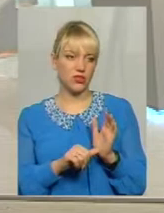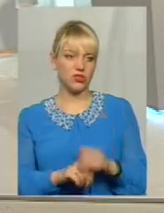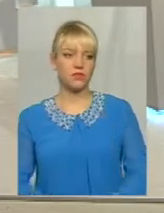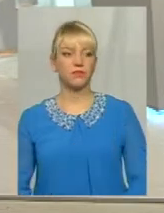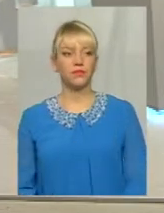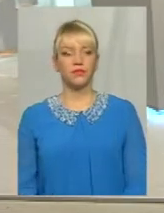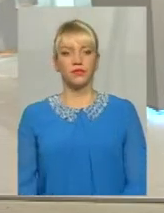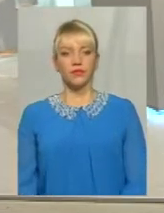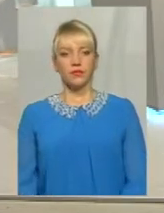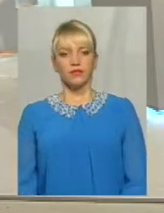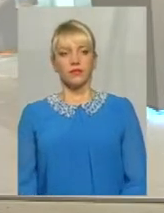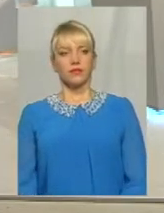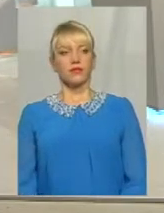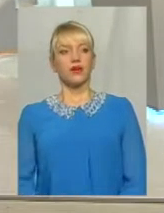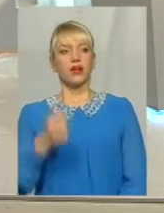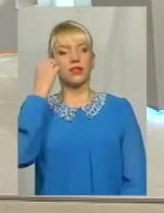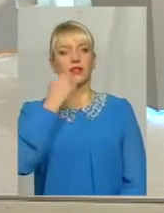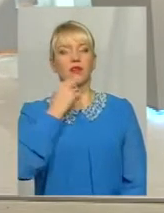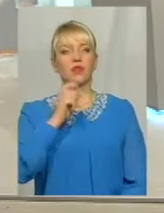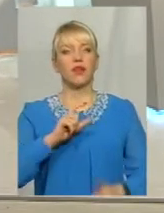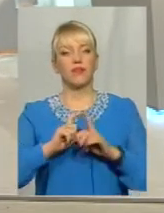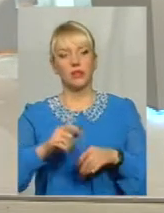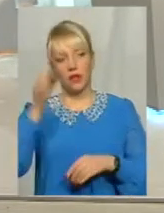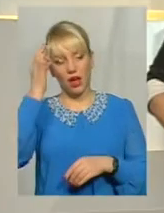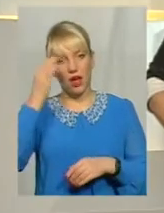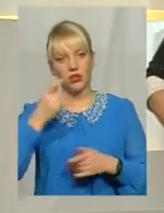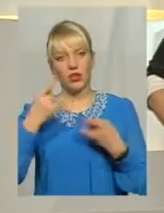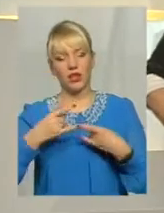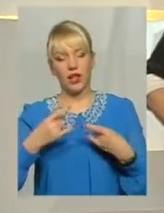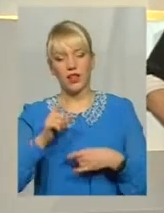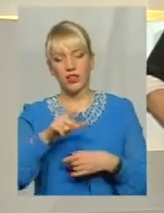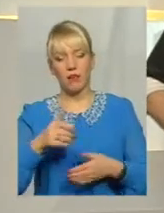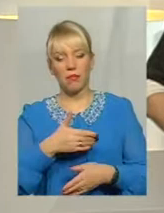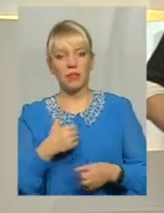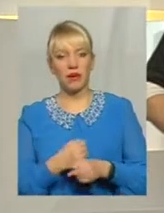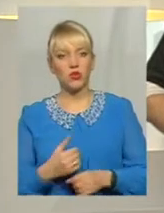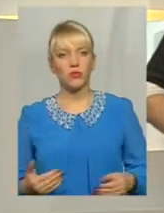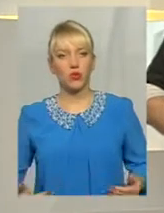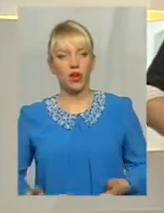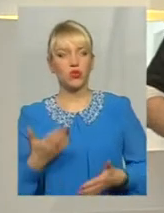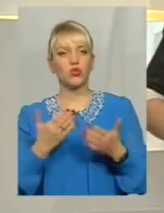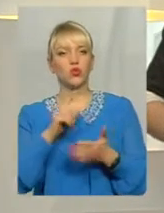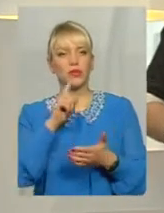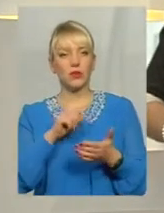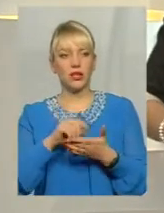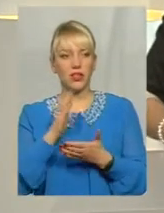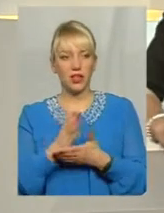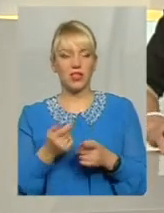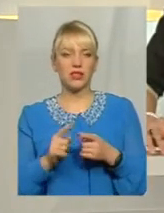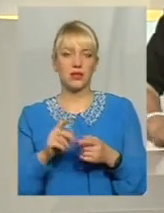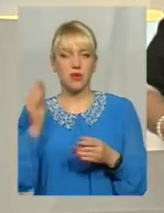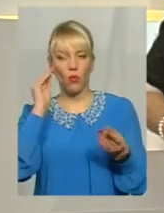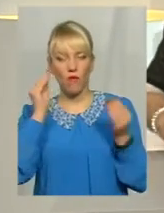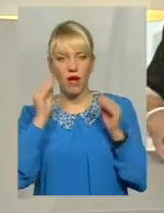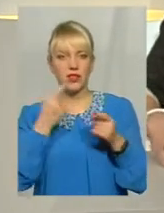Дякую вам за відповідь. Нагадую, глядачам працюємо для вас наживо. Якщо у вас є запитання або ж міркування зазначеної теми,